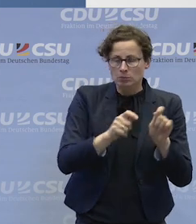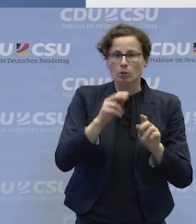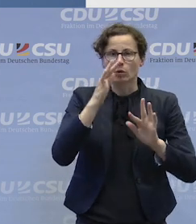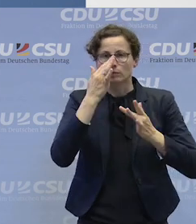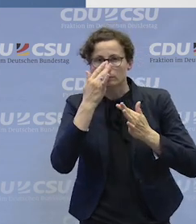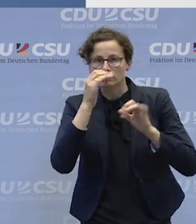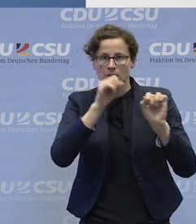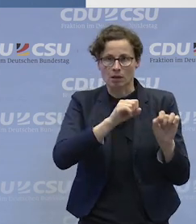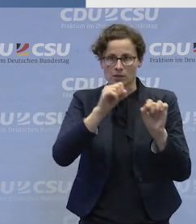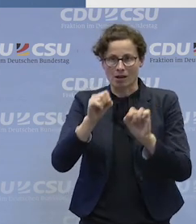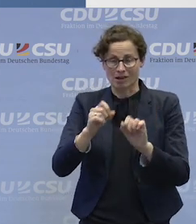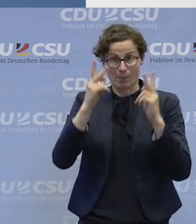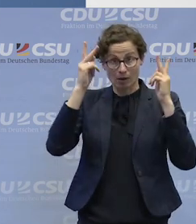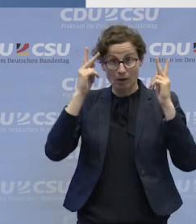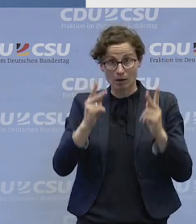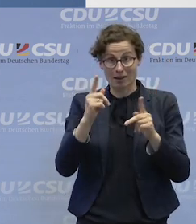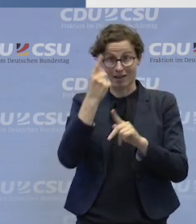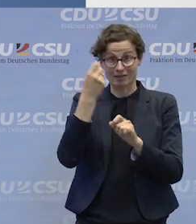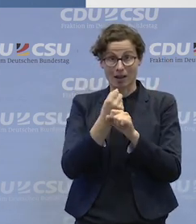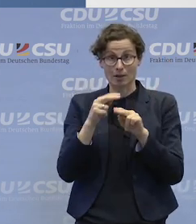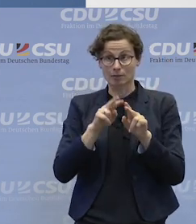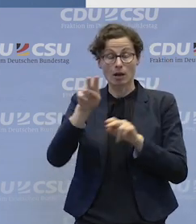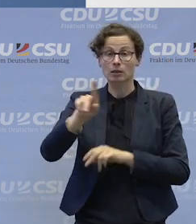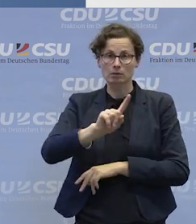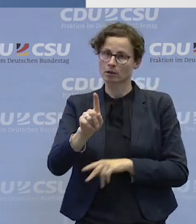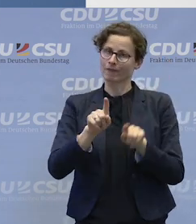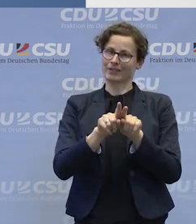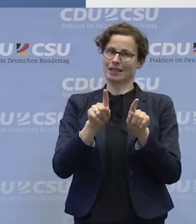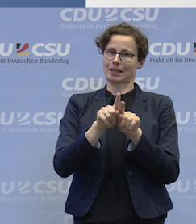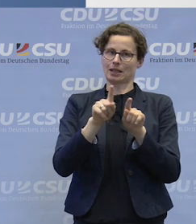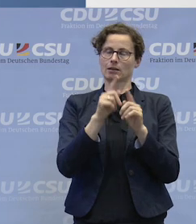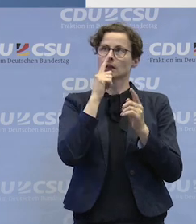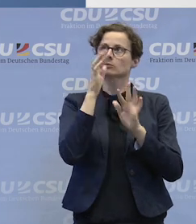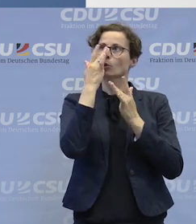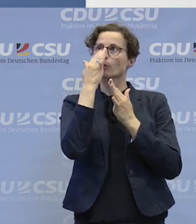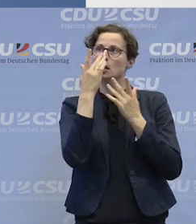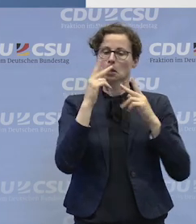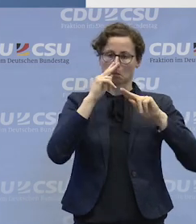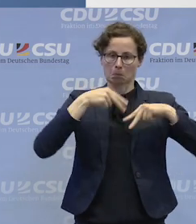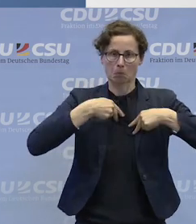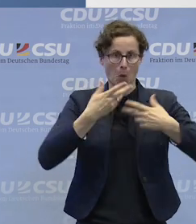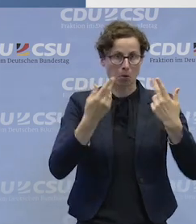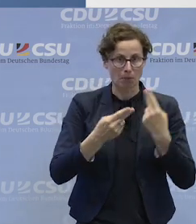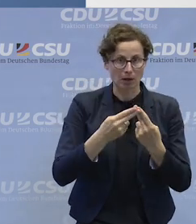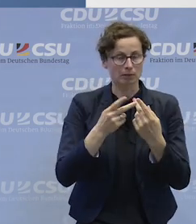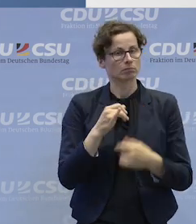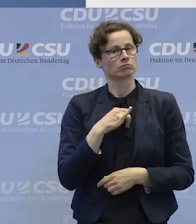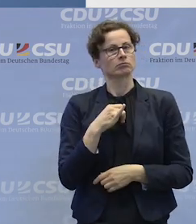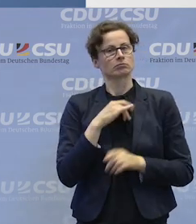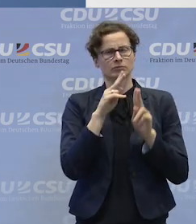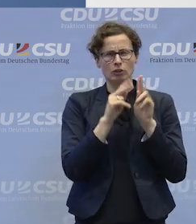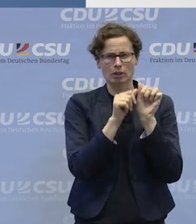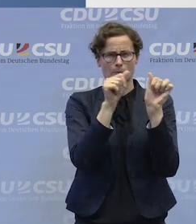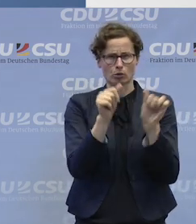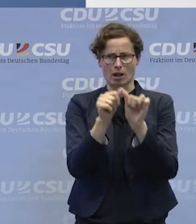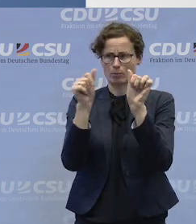hat im Grunde die Werkstattleistungen, die Begleitung, die Unterstützung in die Betriebe hinein verlagert. Auch das finde ich ein spannendes Modell, das